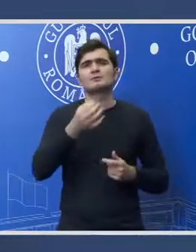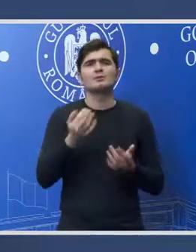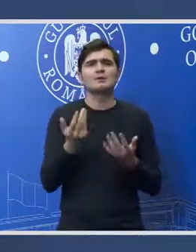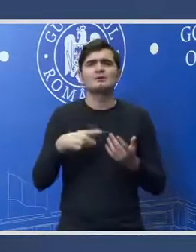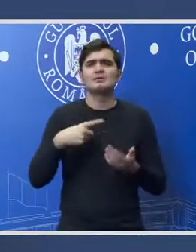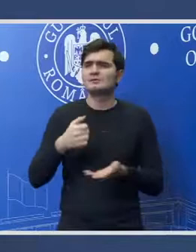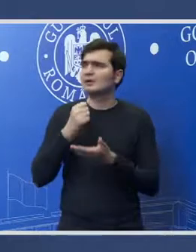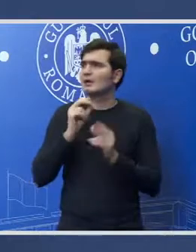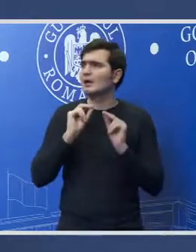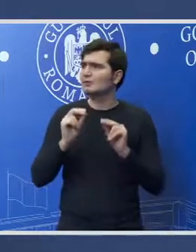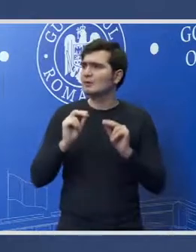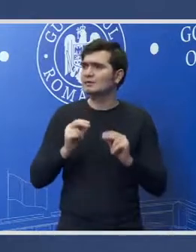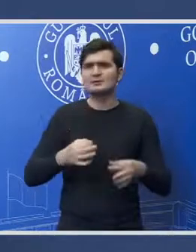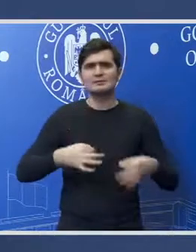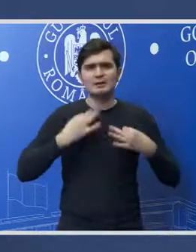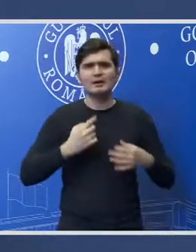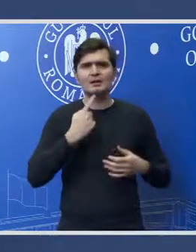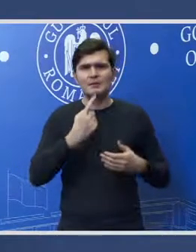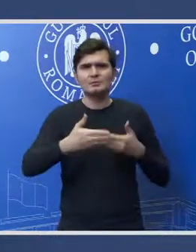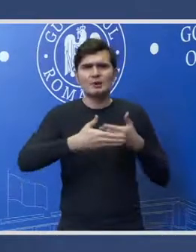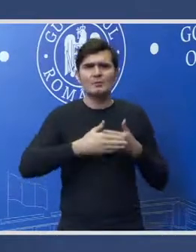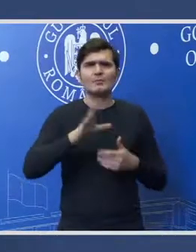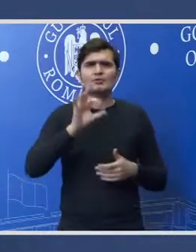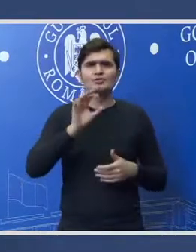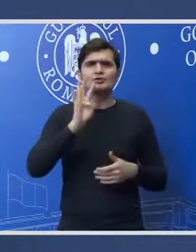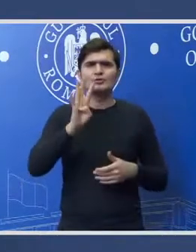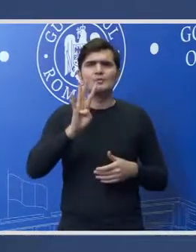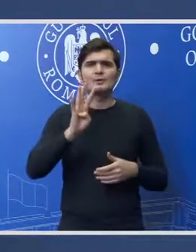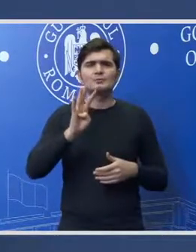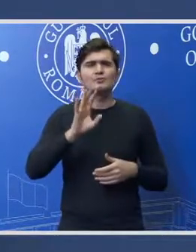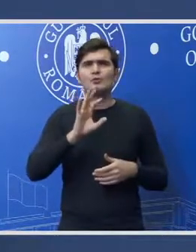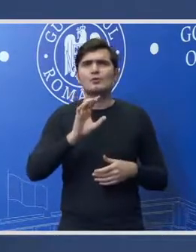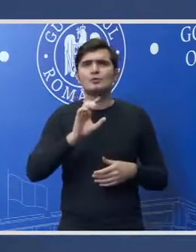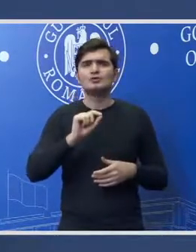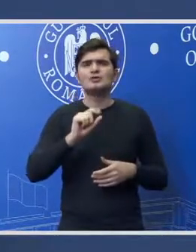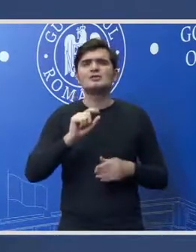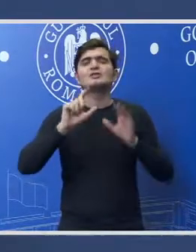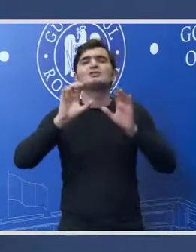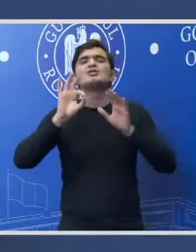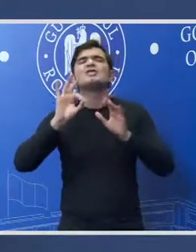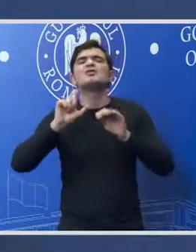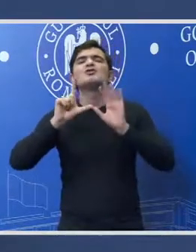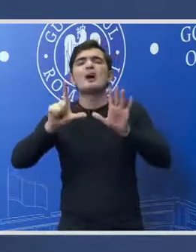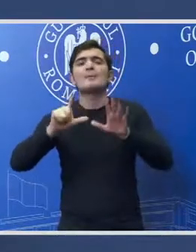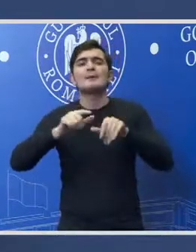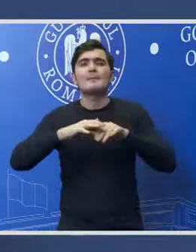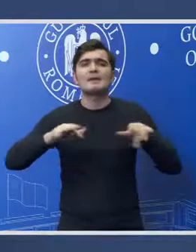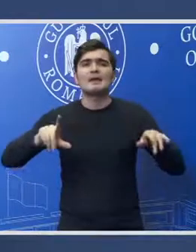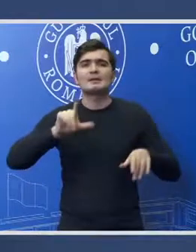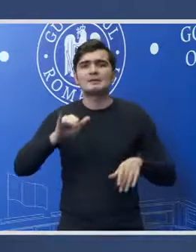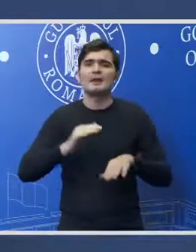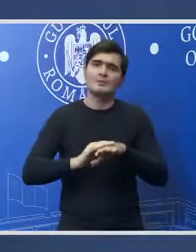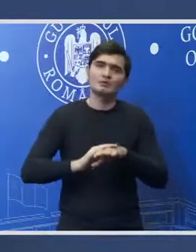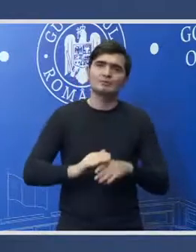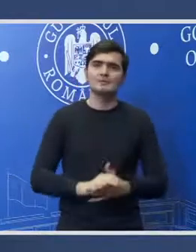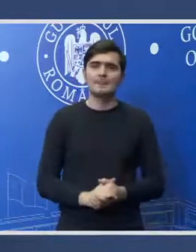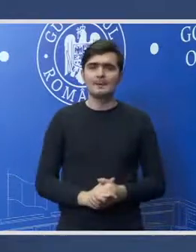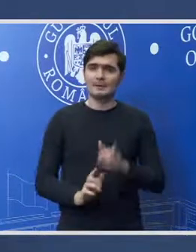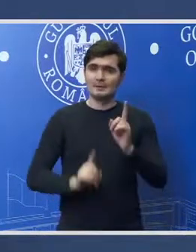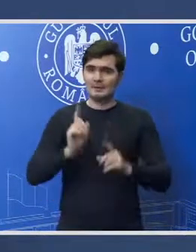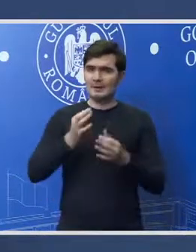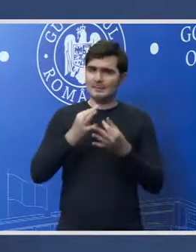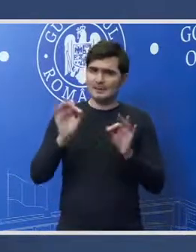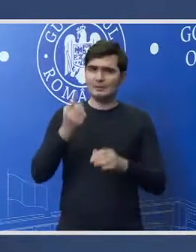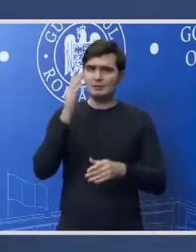educație. La Sănătate v-am spus că este aproape 57 de miliarde de lei mă scuzăți. Dacă îmi